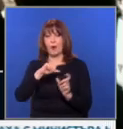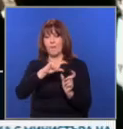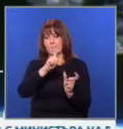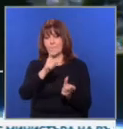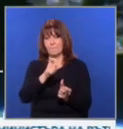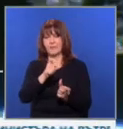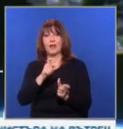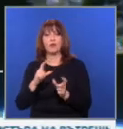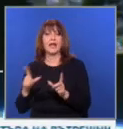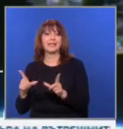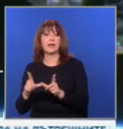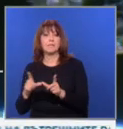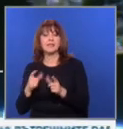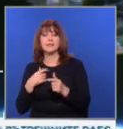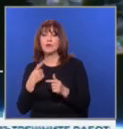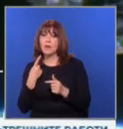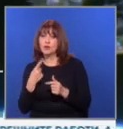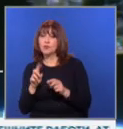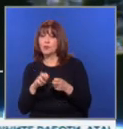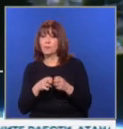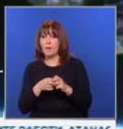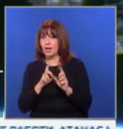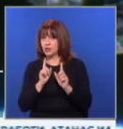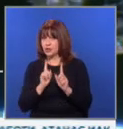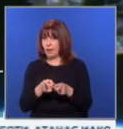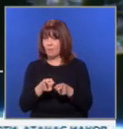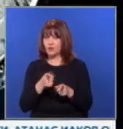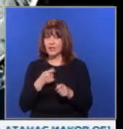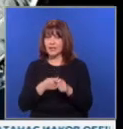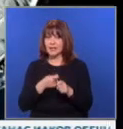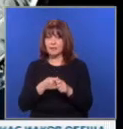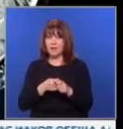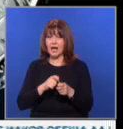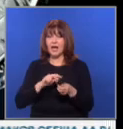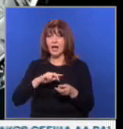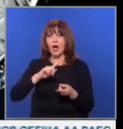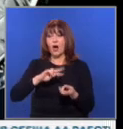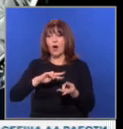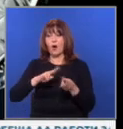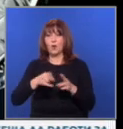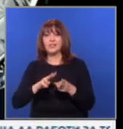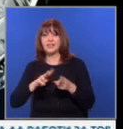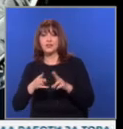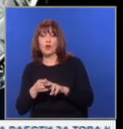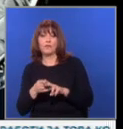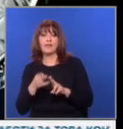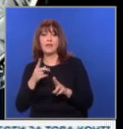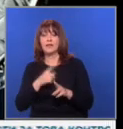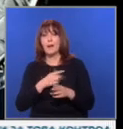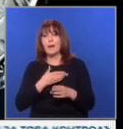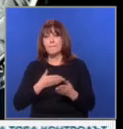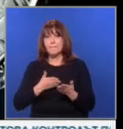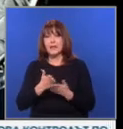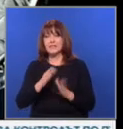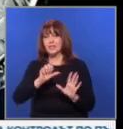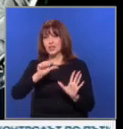Марс пред Космическата агенция има друг проблем. Ще може ли да осъществи ротационни полети през 6 месеца до Международната космическа